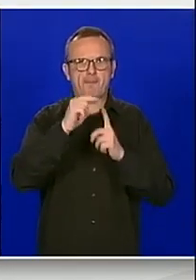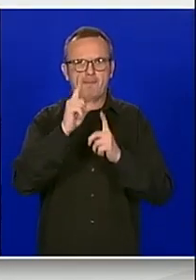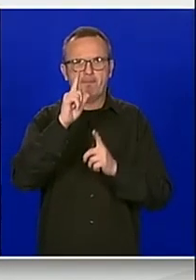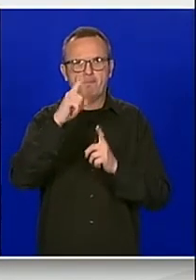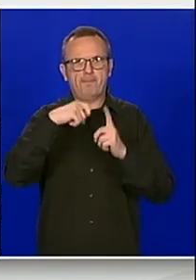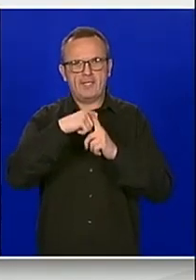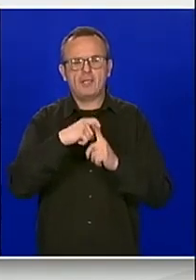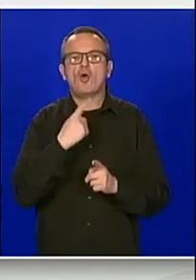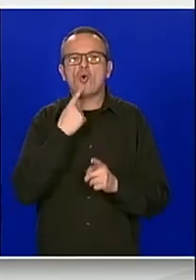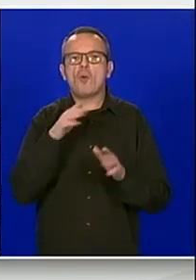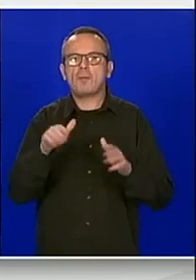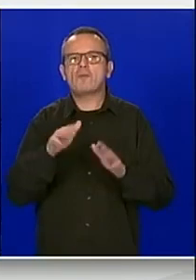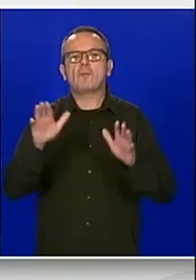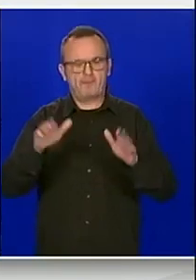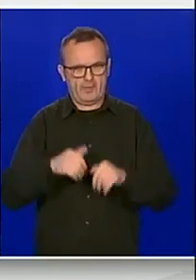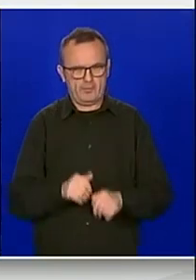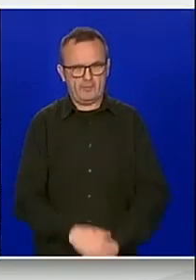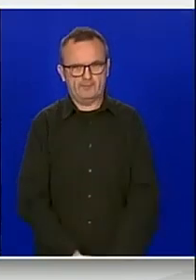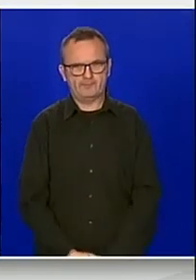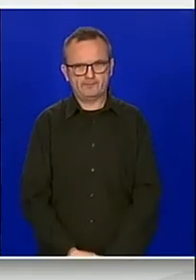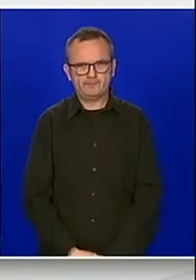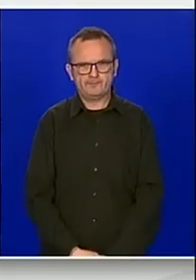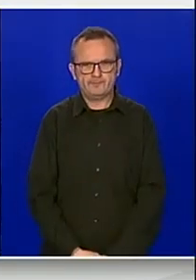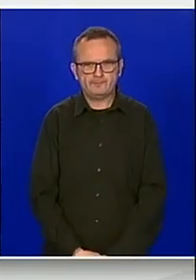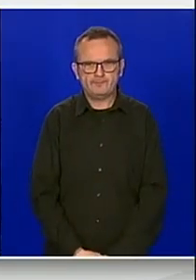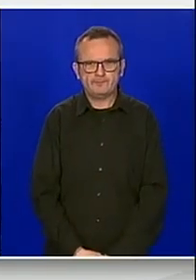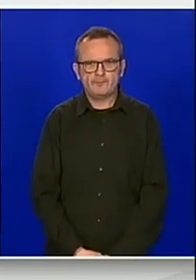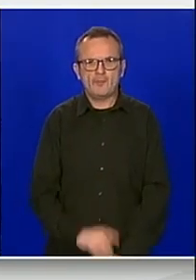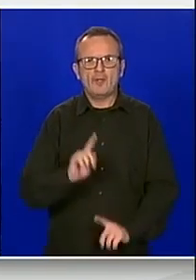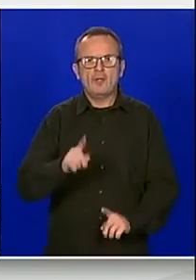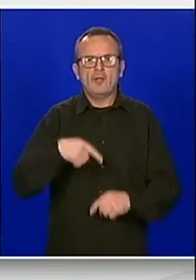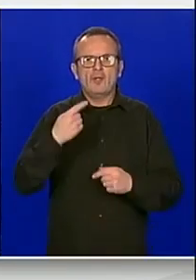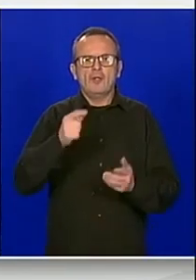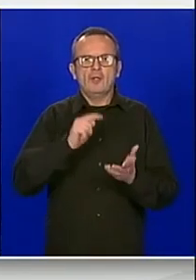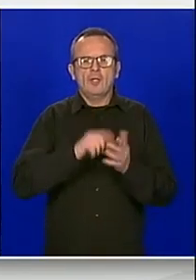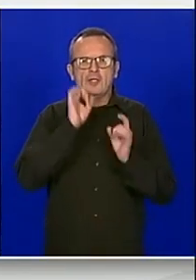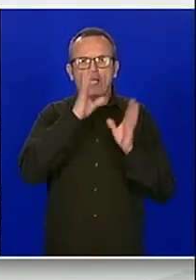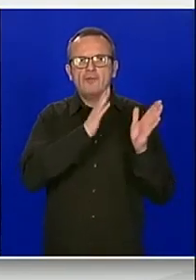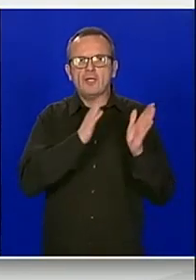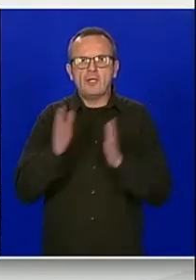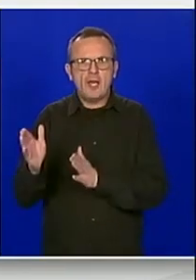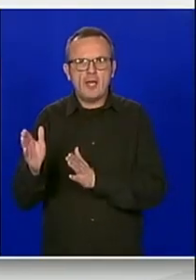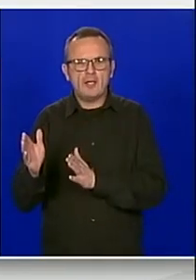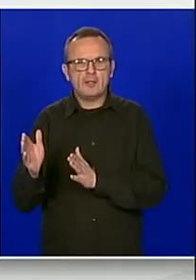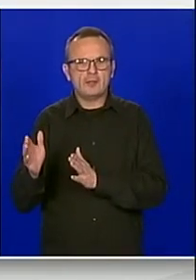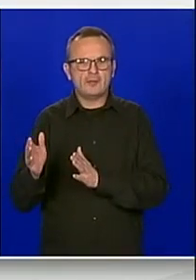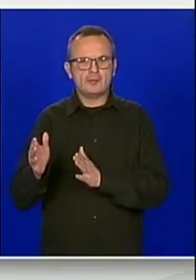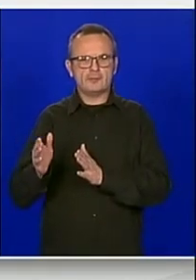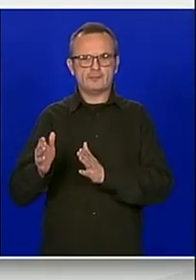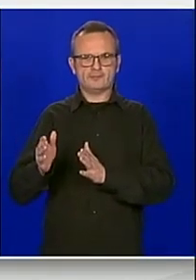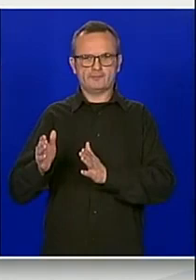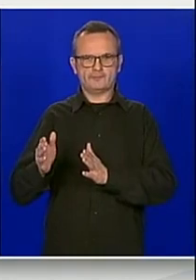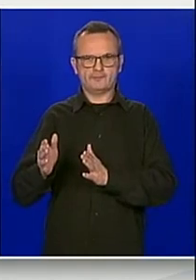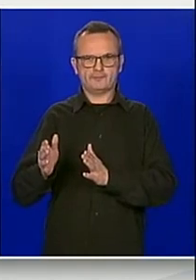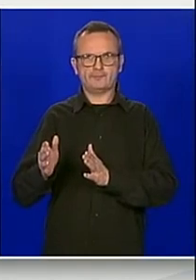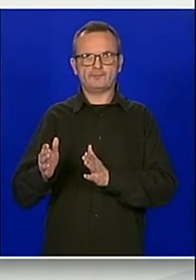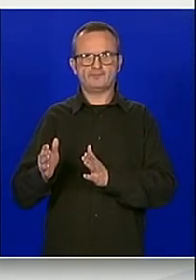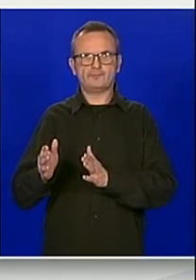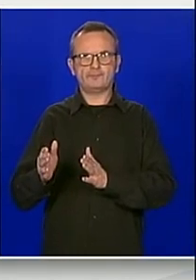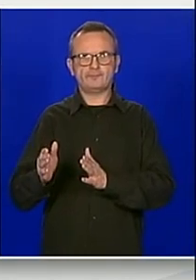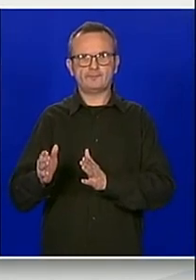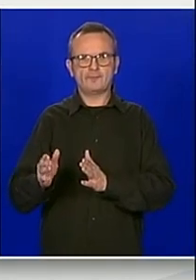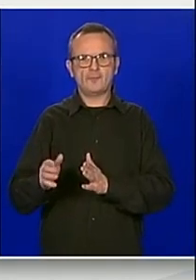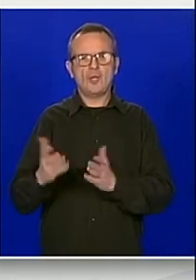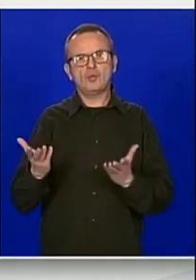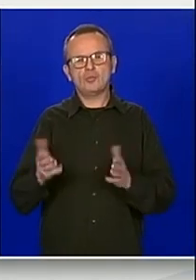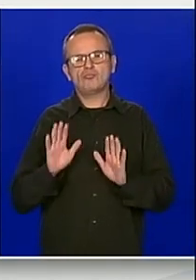konstatiram da smo prihvatili. Sljedeća točka dnevnog reda je uobičajeno davanje